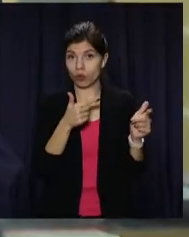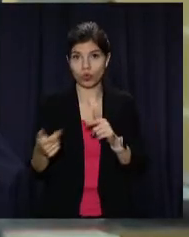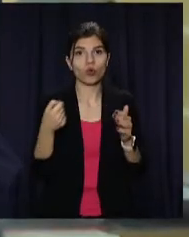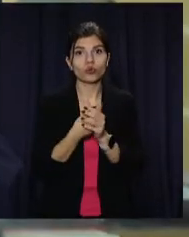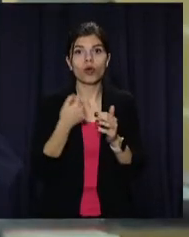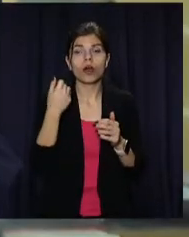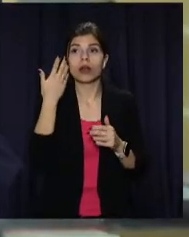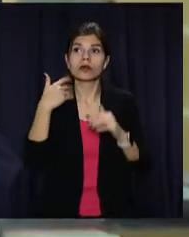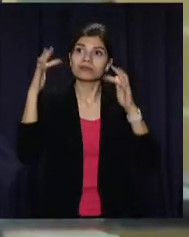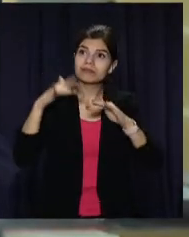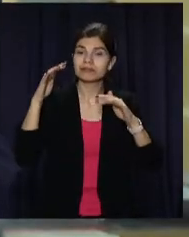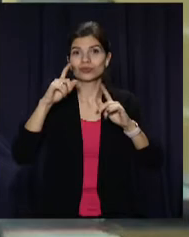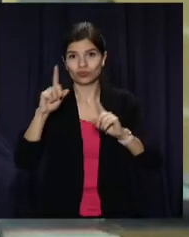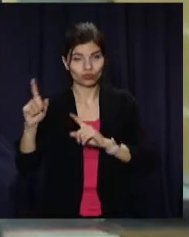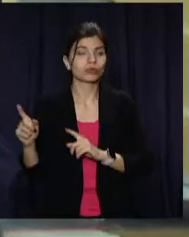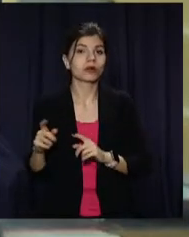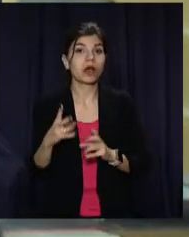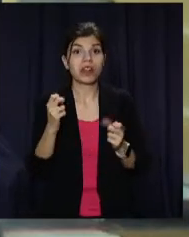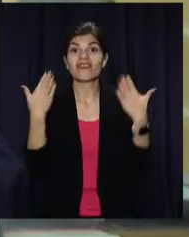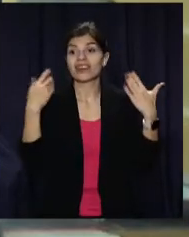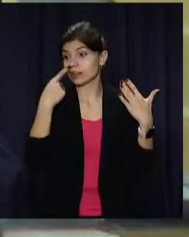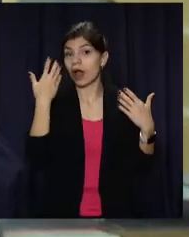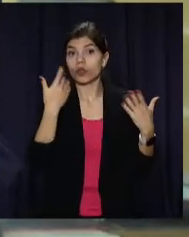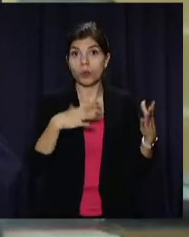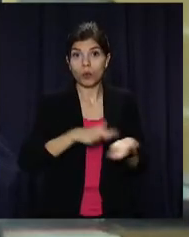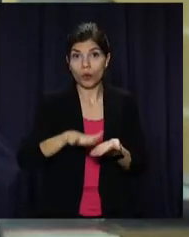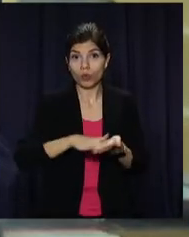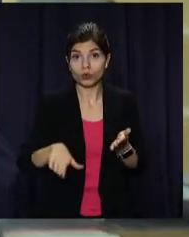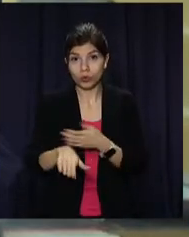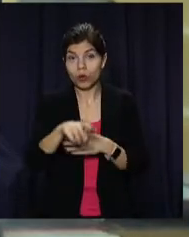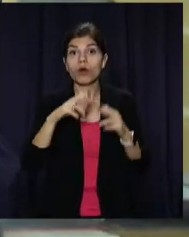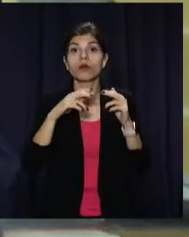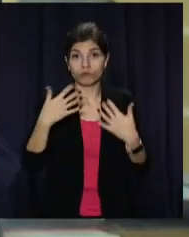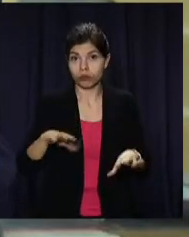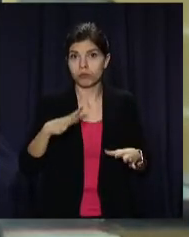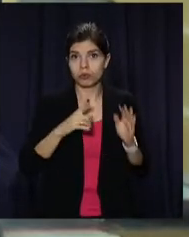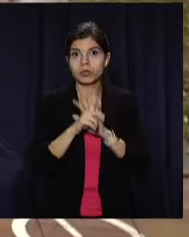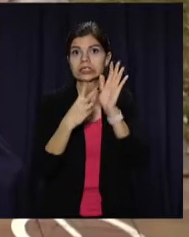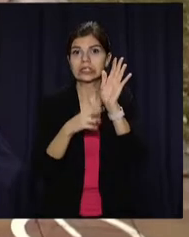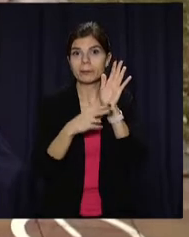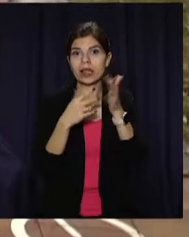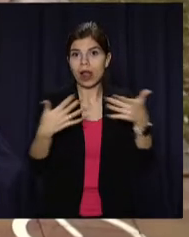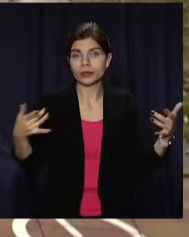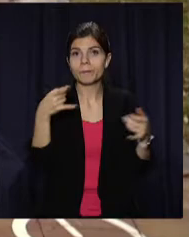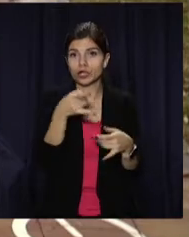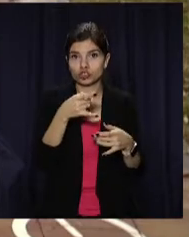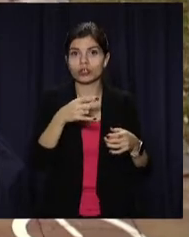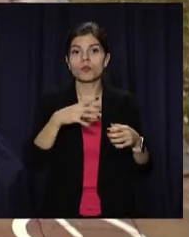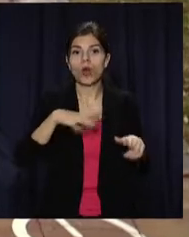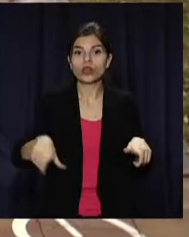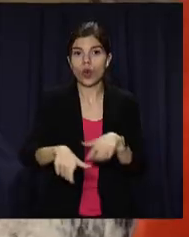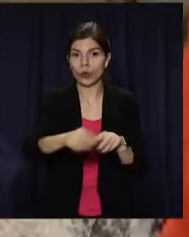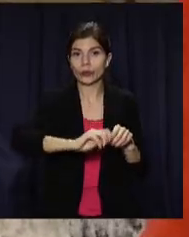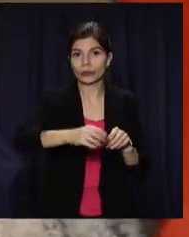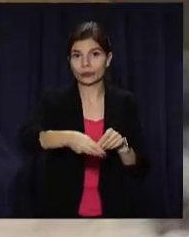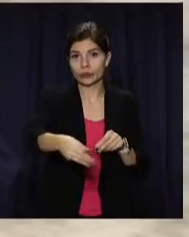Принаймні так переконують комунальники. На вихідних, коли була ожеледиця, на дорогах міста працювали понад 70 машин. Вони обробляли дорогу